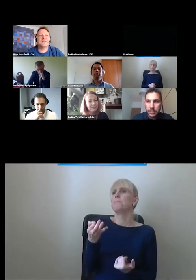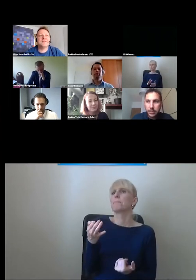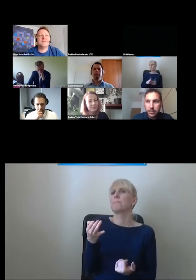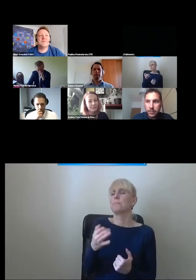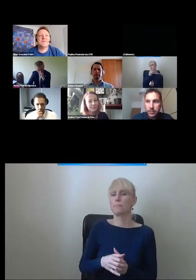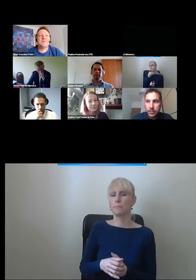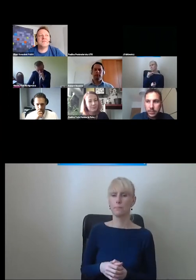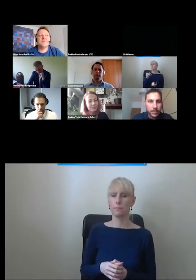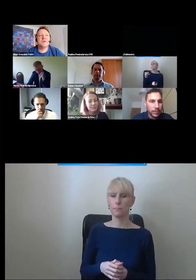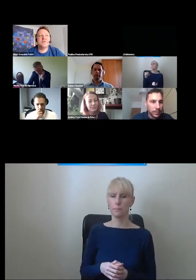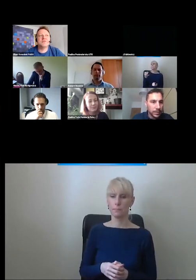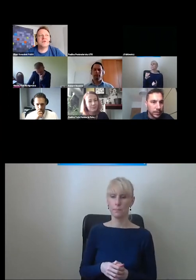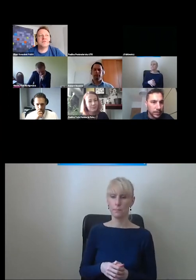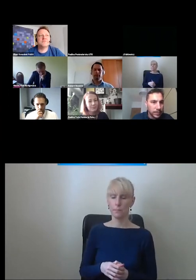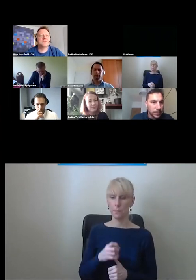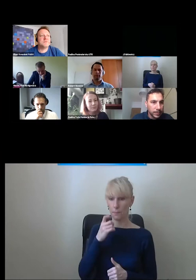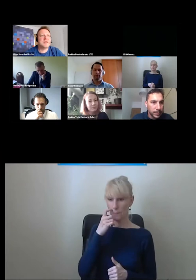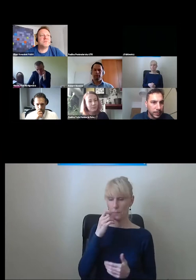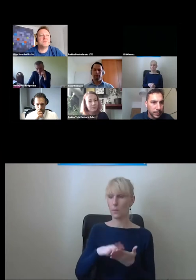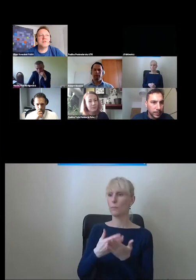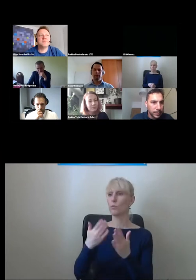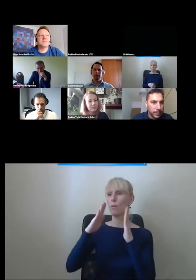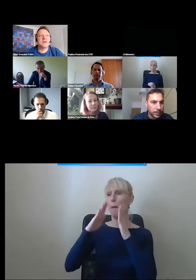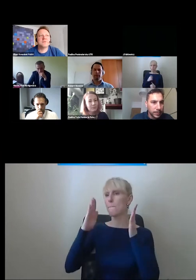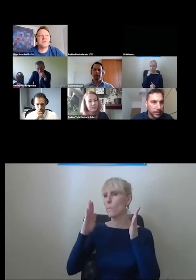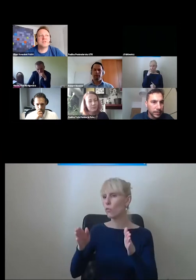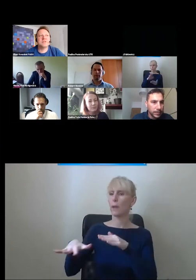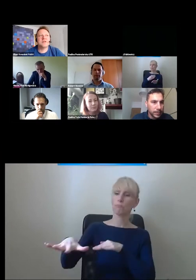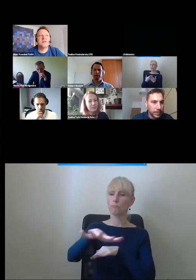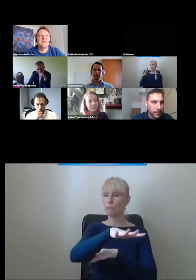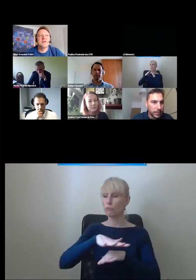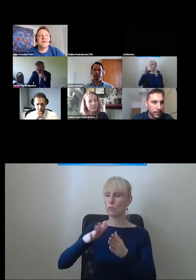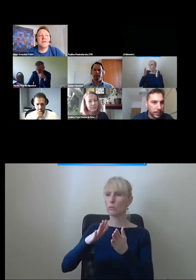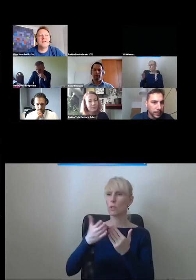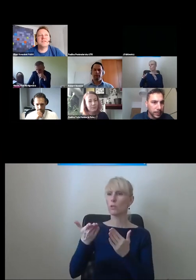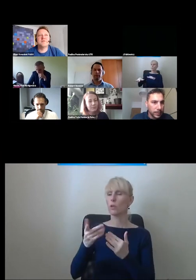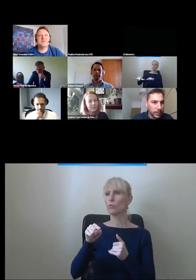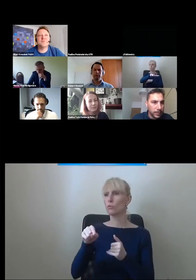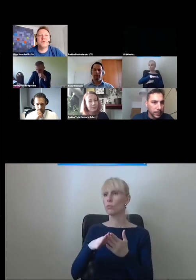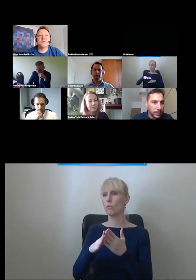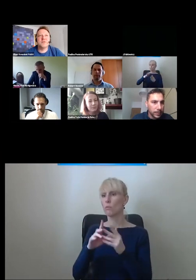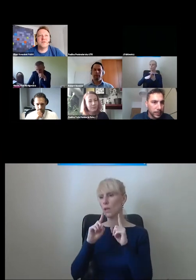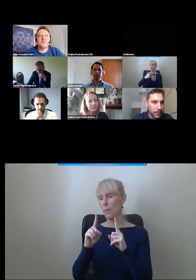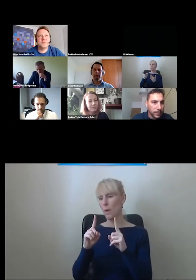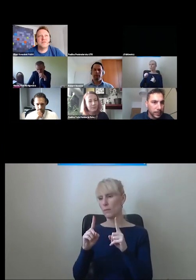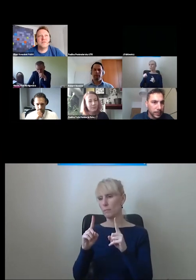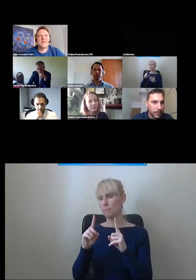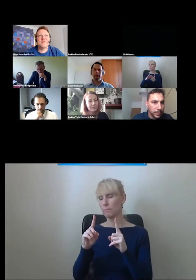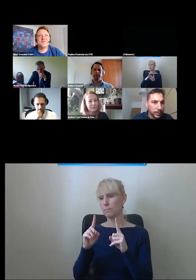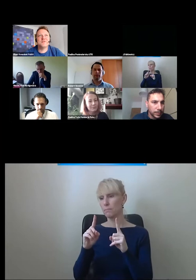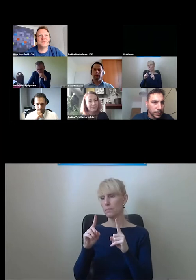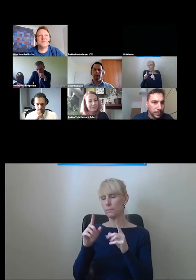myśląc o tym, że powstaje budynek, jak powstała jakaś przestrzeń. Jak się dosypuje do niej ludzi?